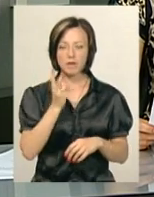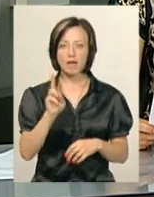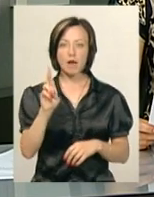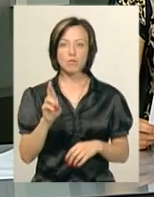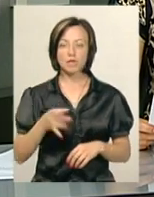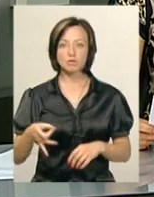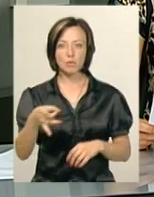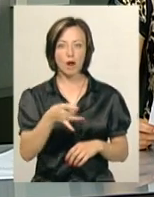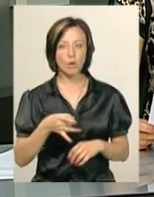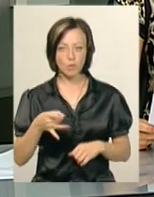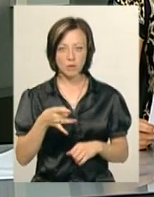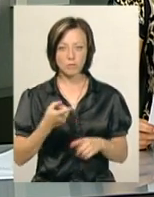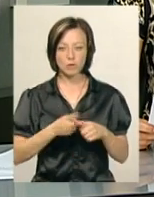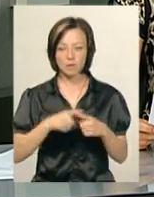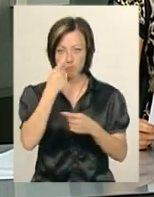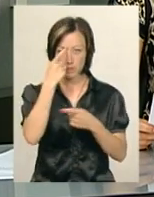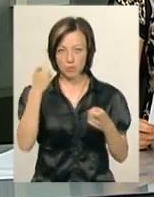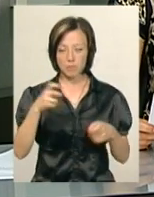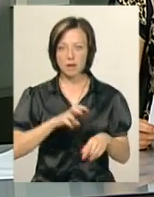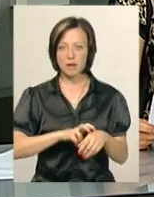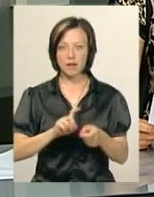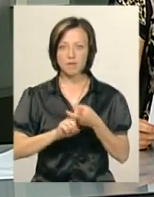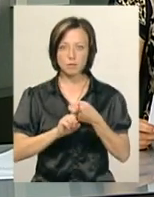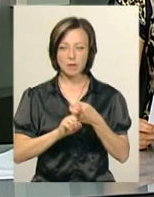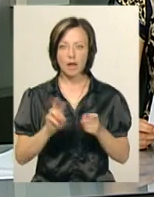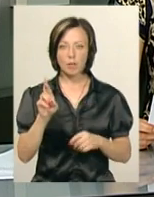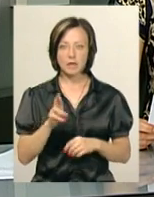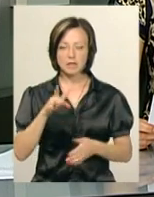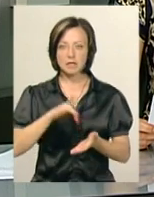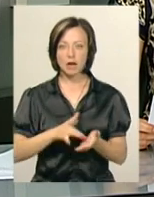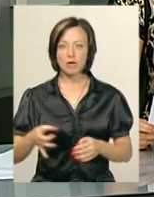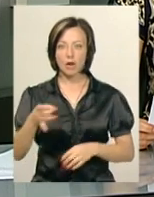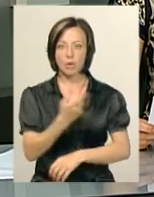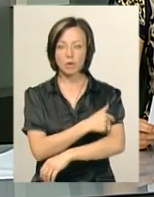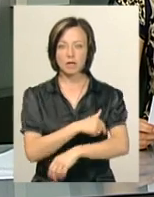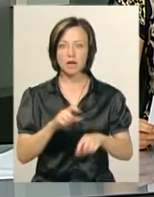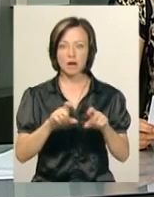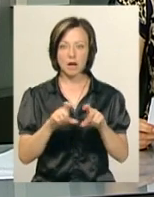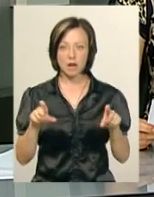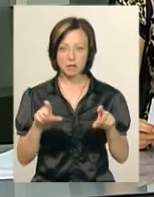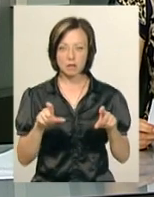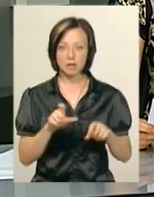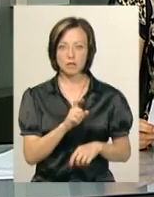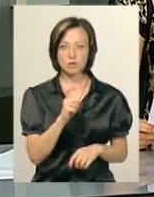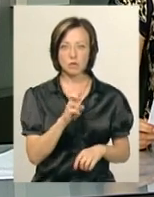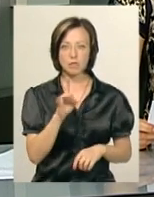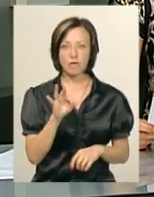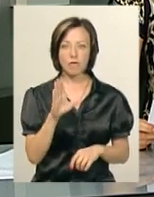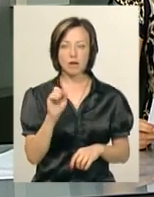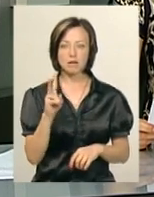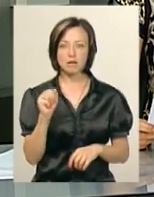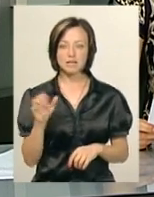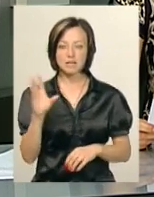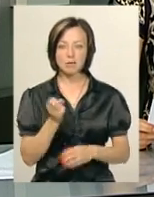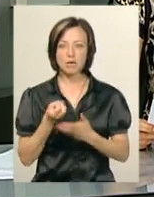Ярмолинецькому районі. Про це повідомила лікар-інфекціоніст Ярмолинецької центральної районної лікарні Зоя Броварська. Усім